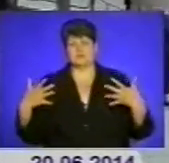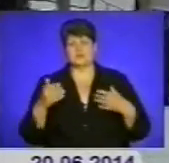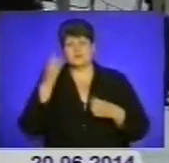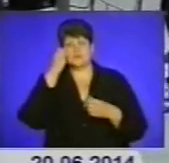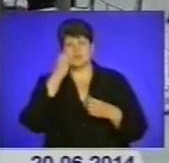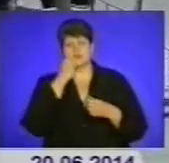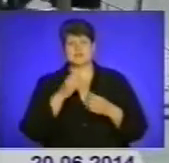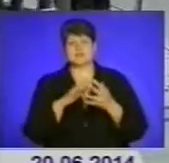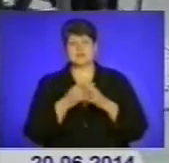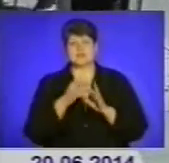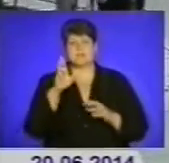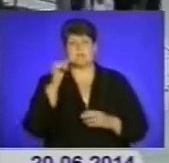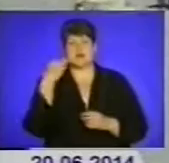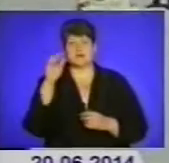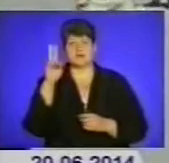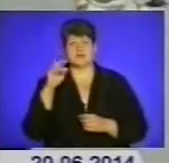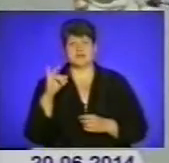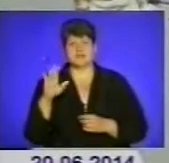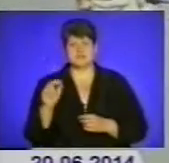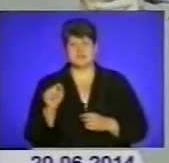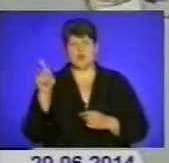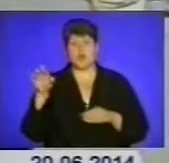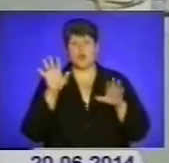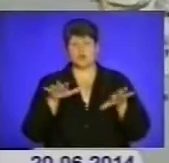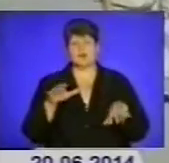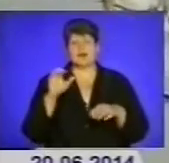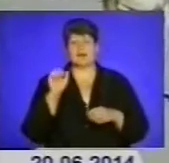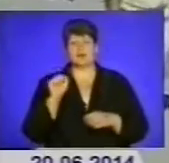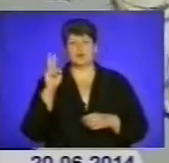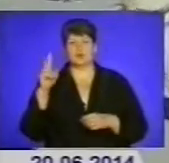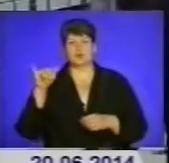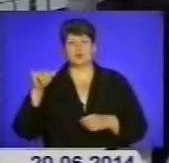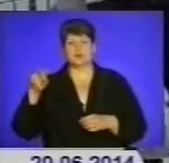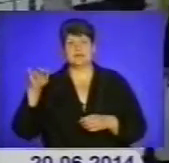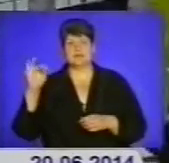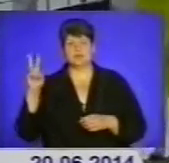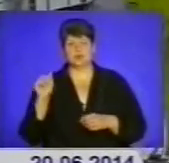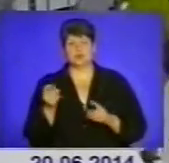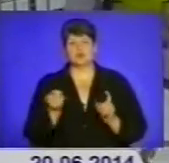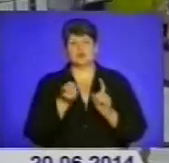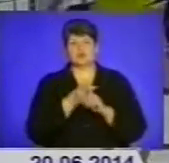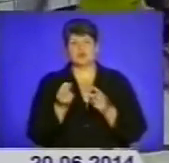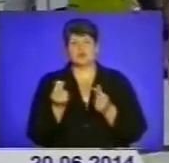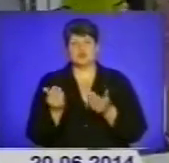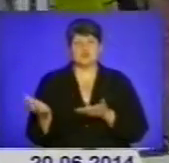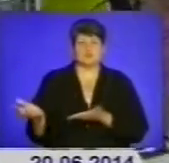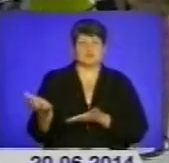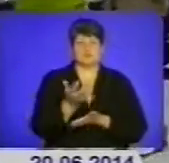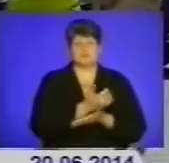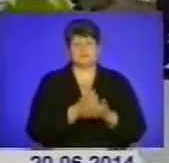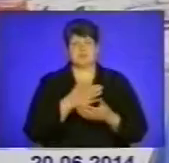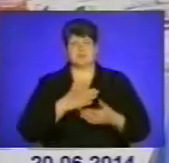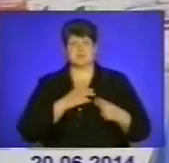громаді села Байківці Тернопільського району, його голові Анатолію Кулику та всім тим, хто долучився до збору даної допомоги нашим